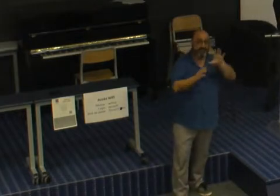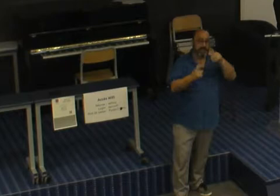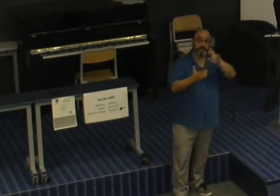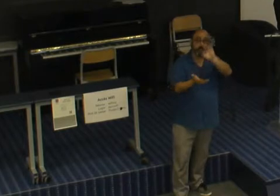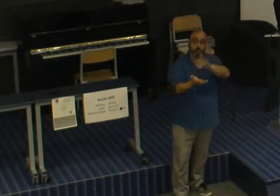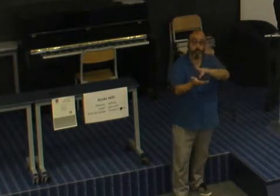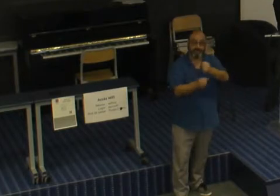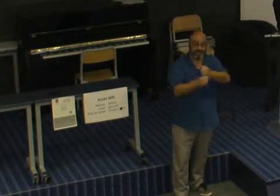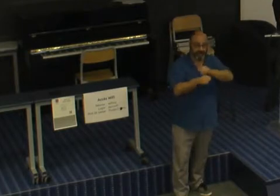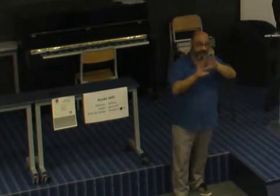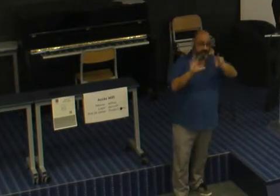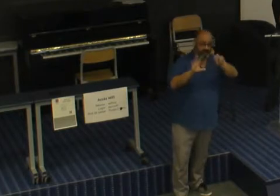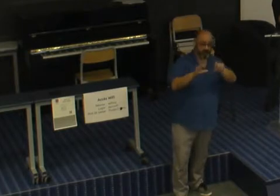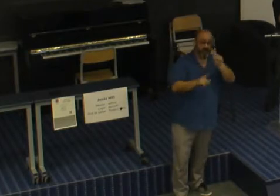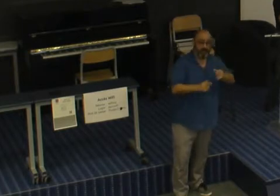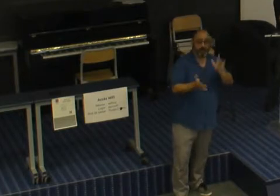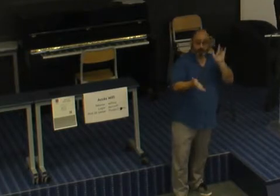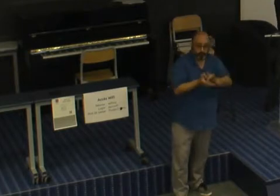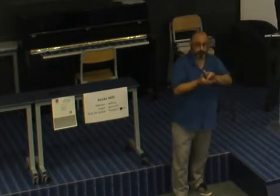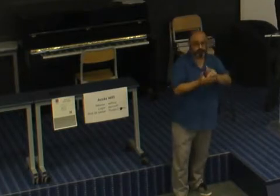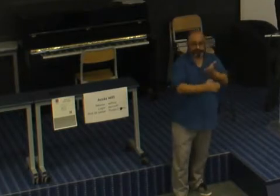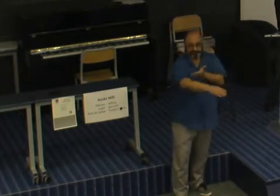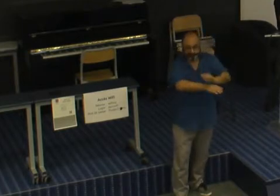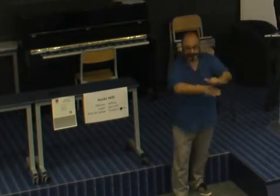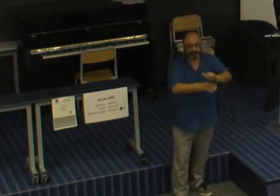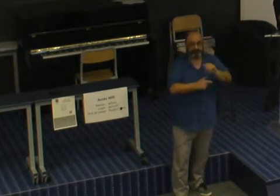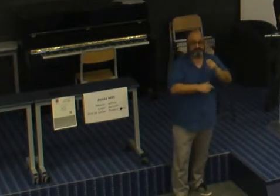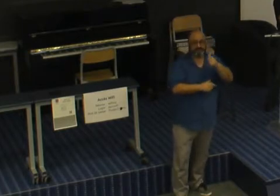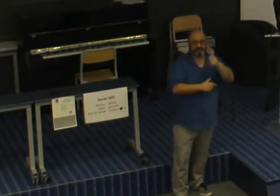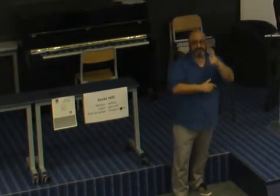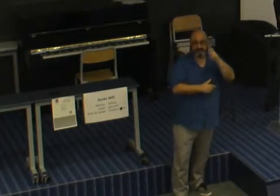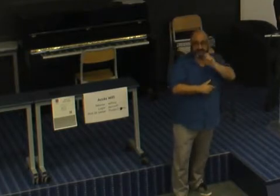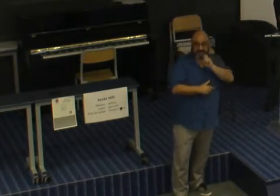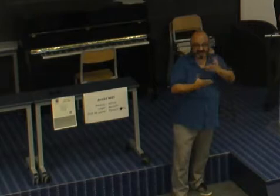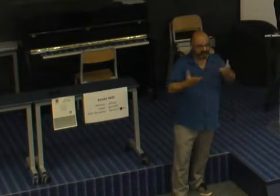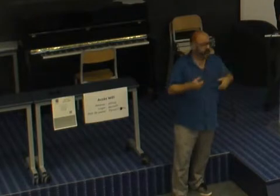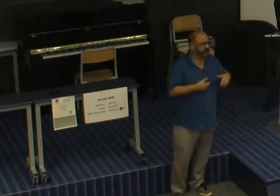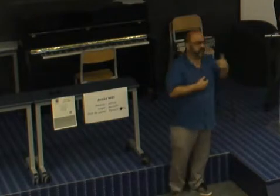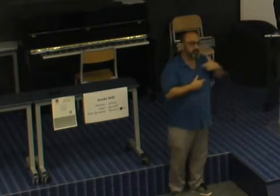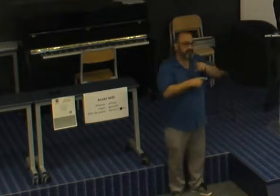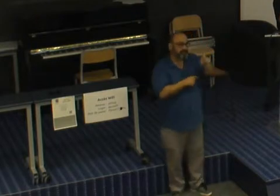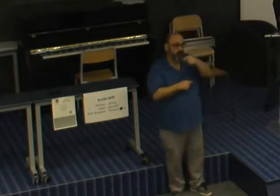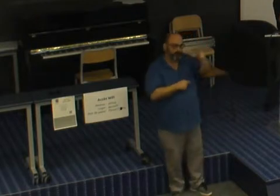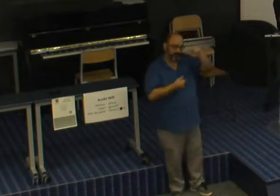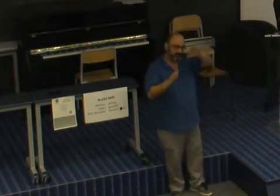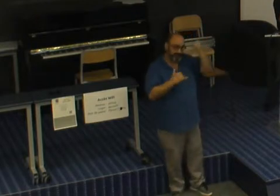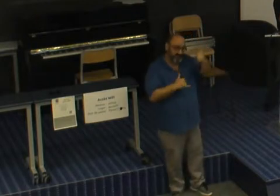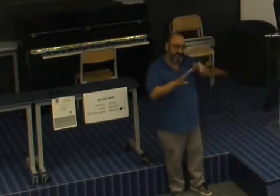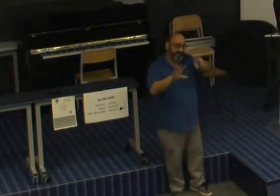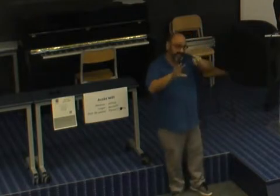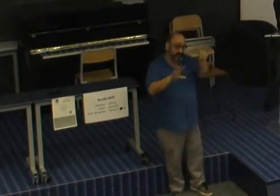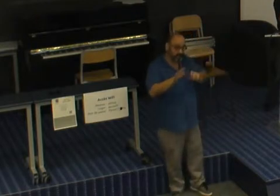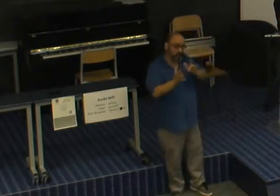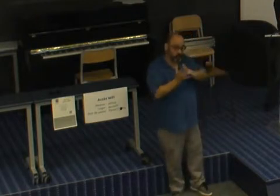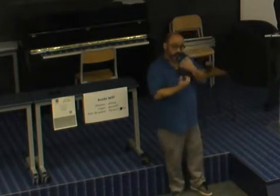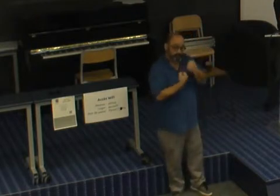si... Moi, je suis un homme, donc moi, je pose la question aux autres hommes. Est-ce que vous imaginez qu'il y avait autant de femmes qui vivaient ça ?